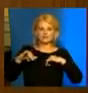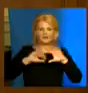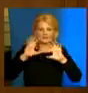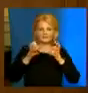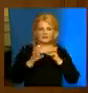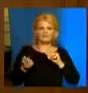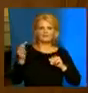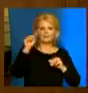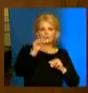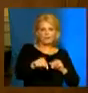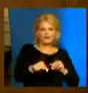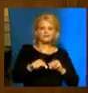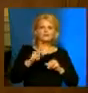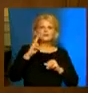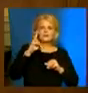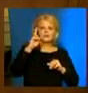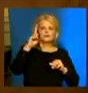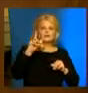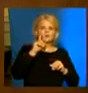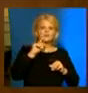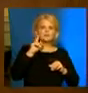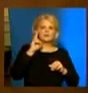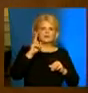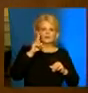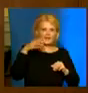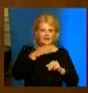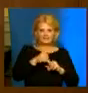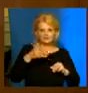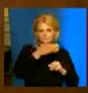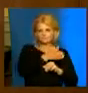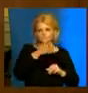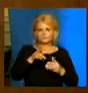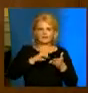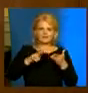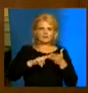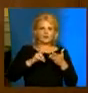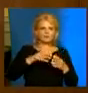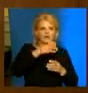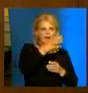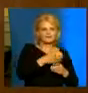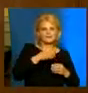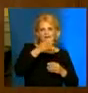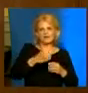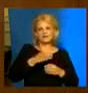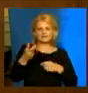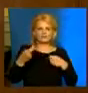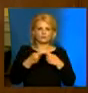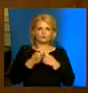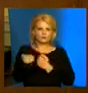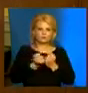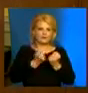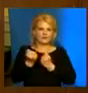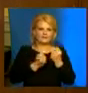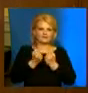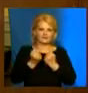És kolaszékhez is, a klikhez is kerültek. Tehát gyakorlatilag az átszik, hogy ez más hivatalokban történő áthelyezéssel, illetve közös megegyezés után